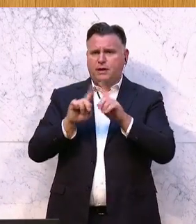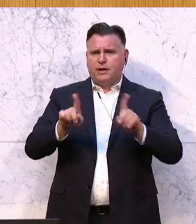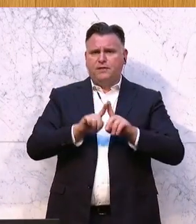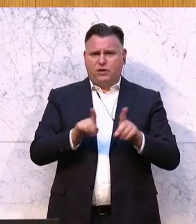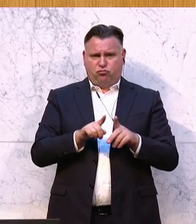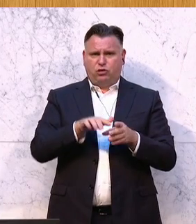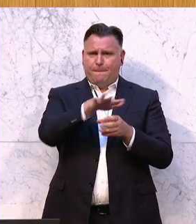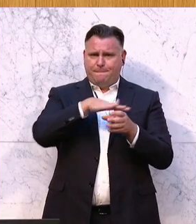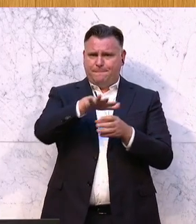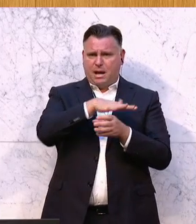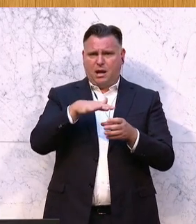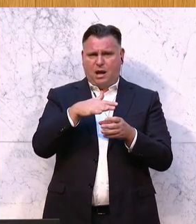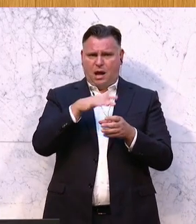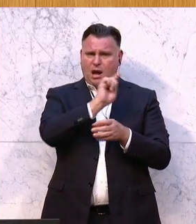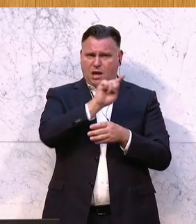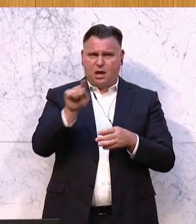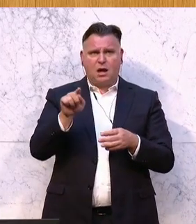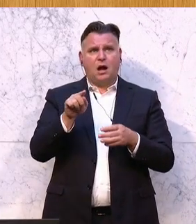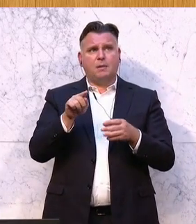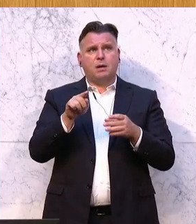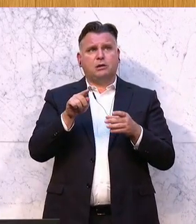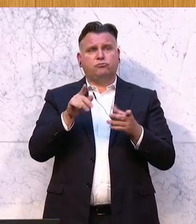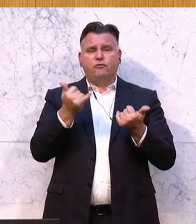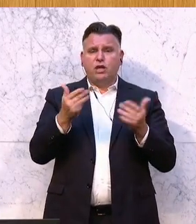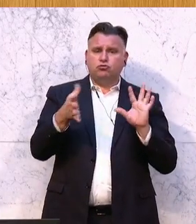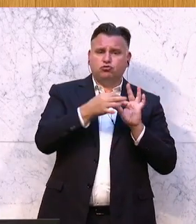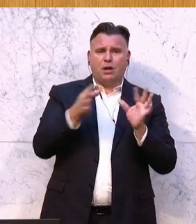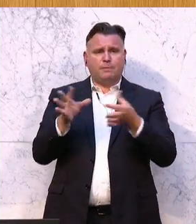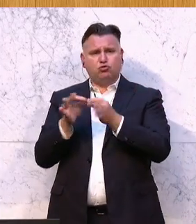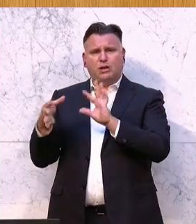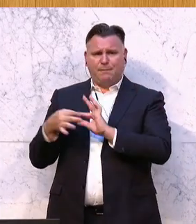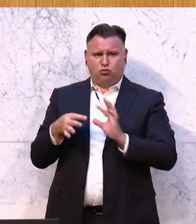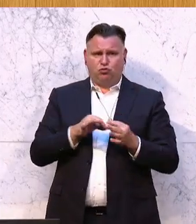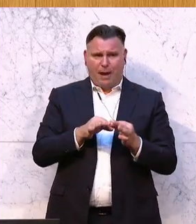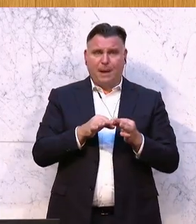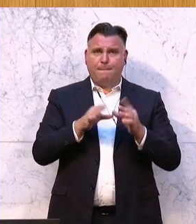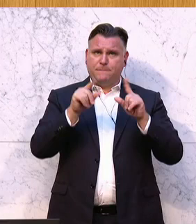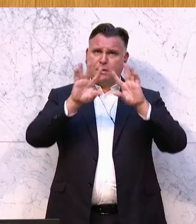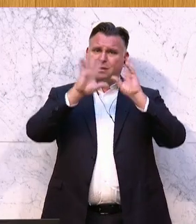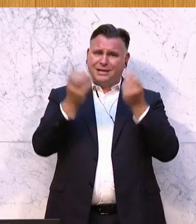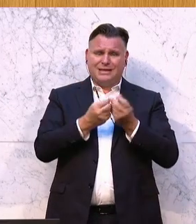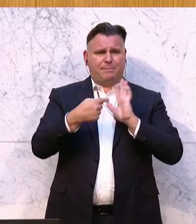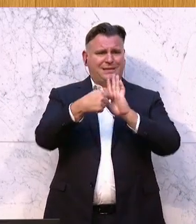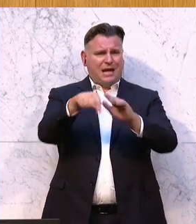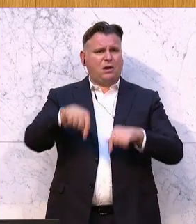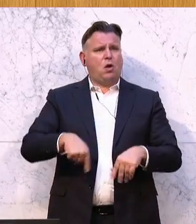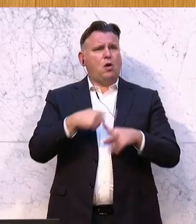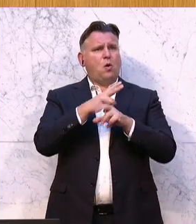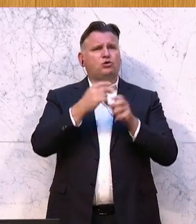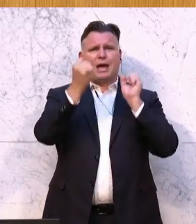gehört und in ihrem Gesamtzusammenspiel stellen sie das dar, was unsere Republik ausmacht.